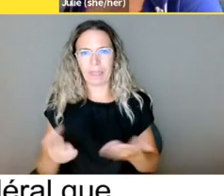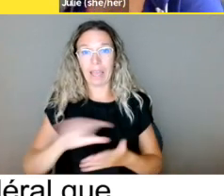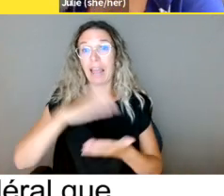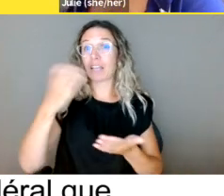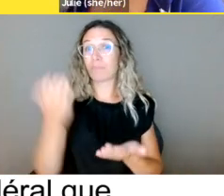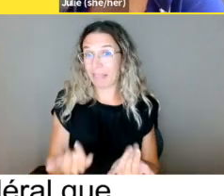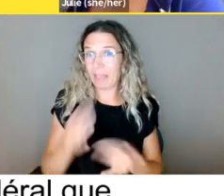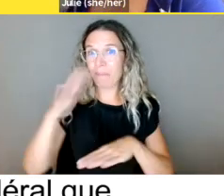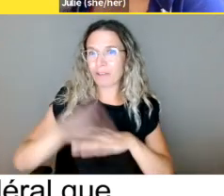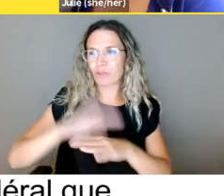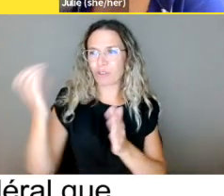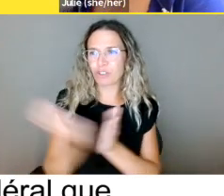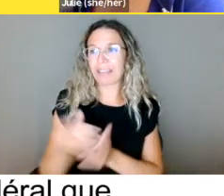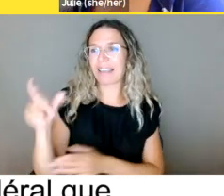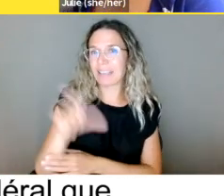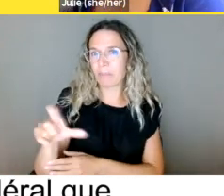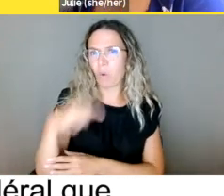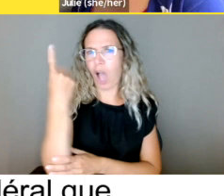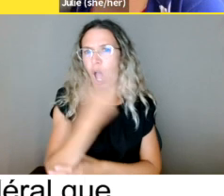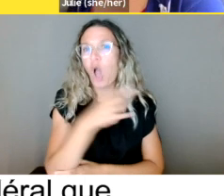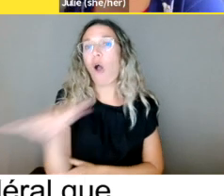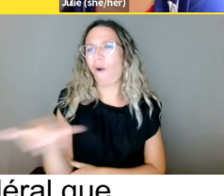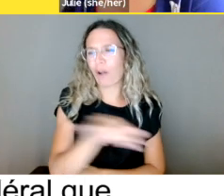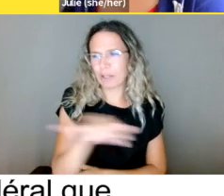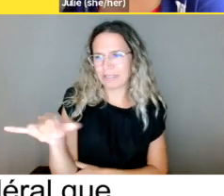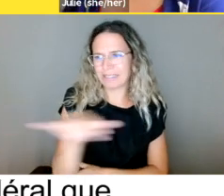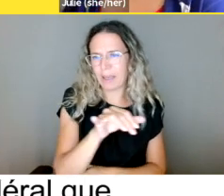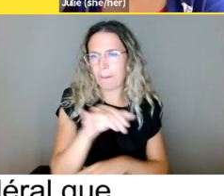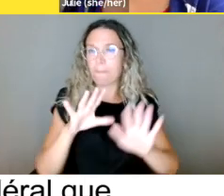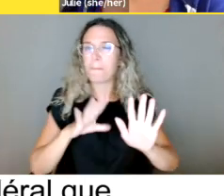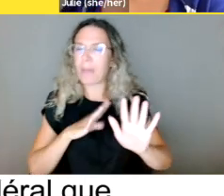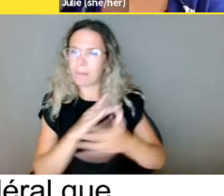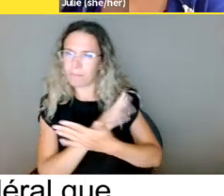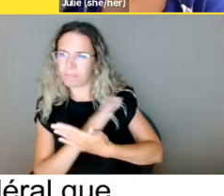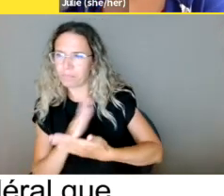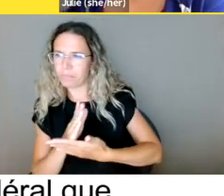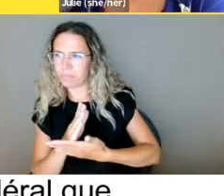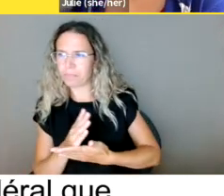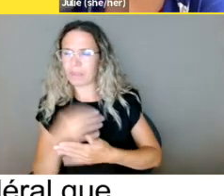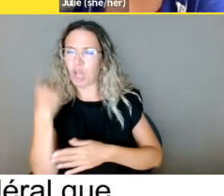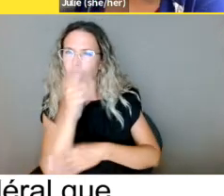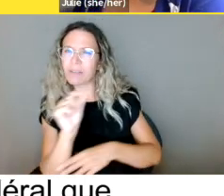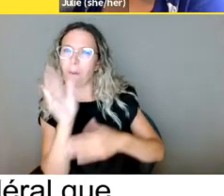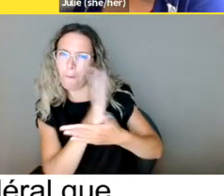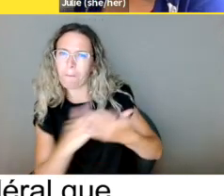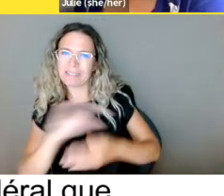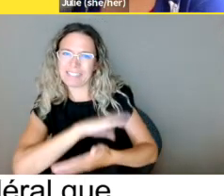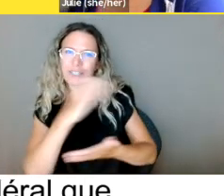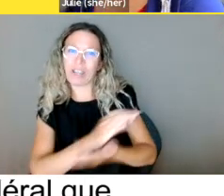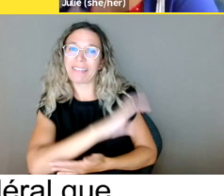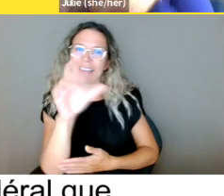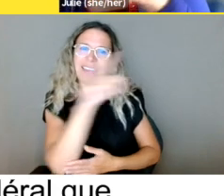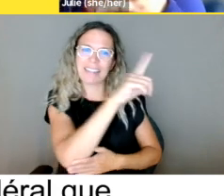que si'est juridiction provinciale. OK, donc là, la Charte québécoise